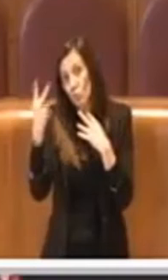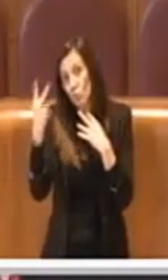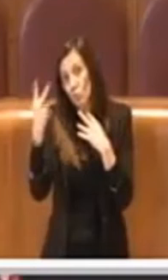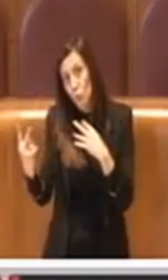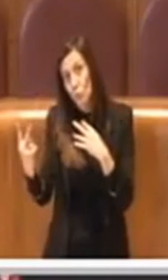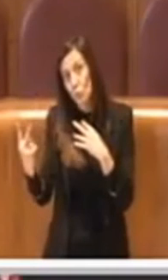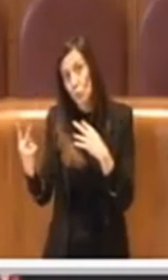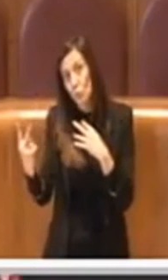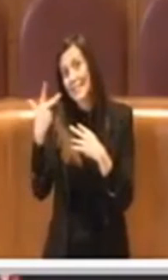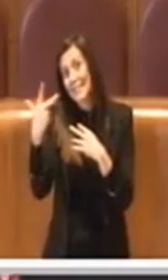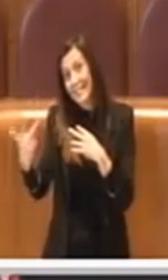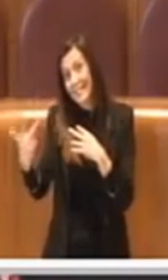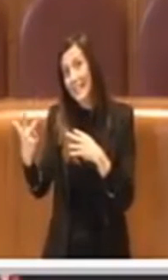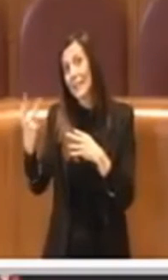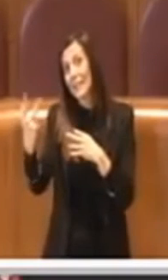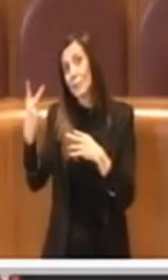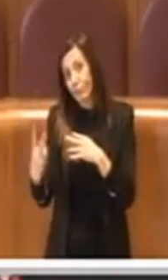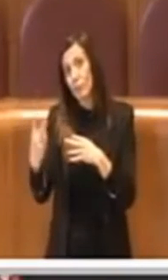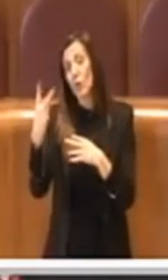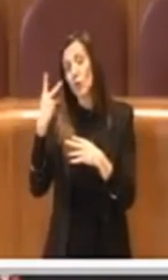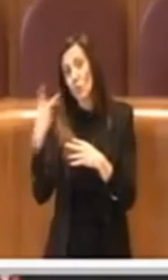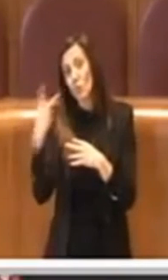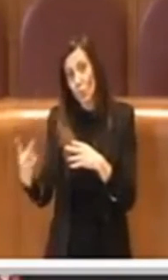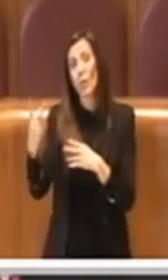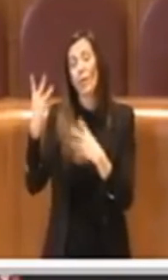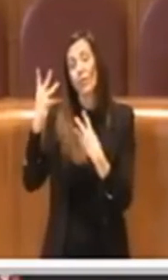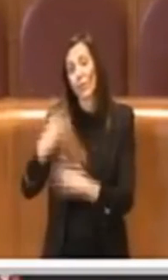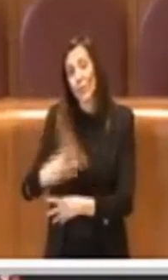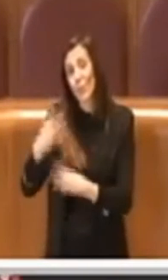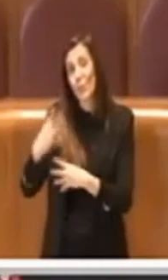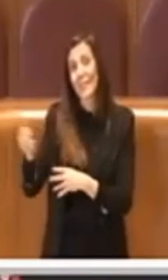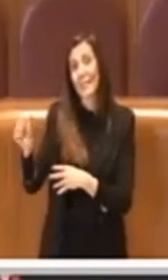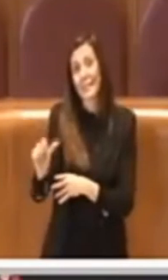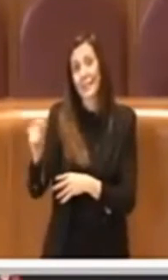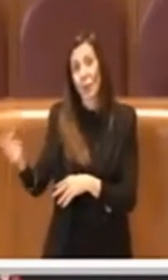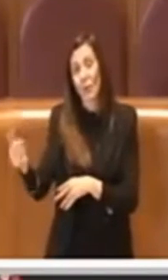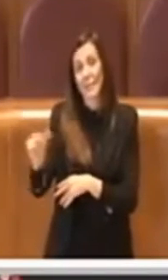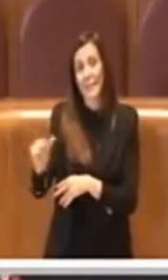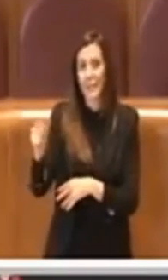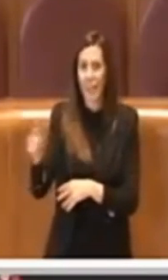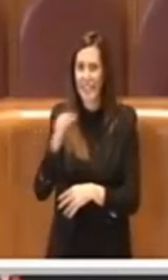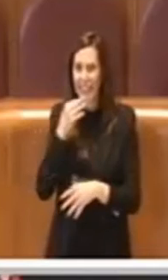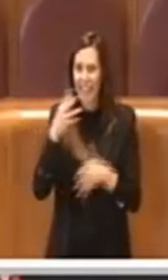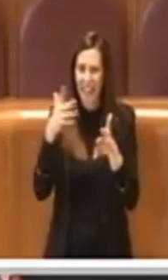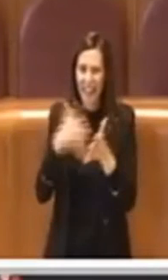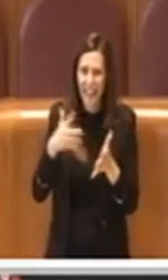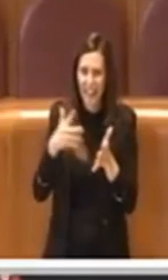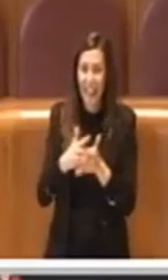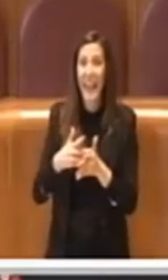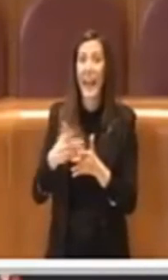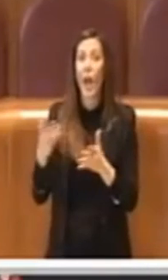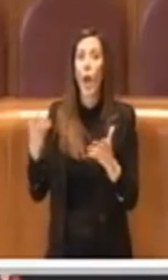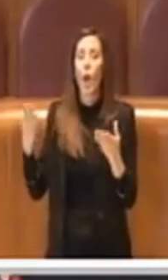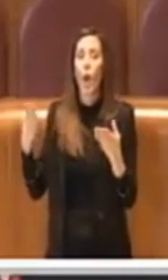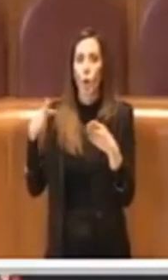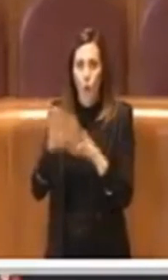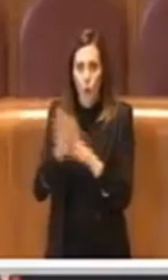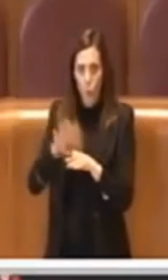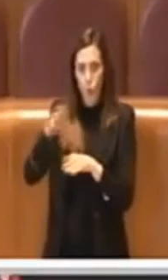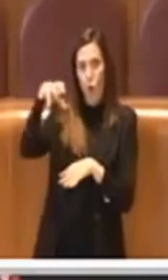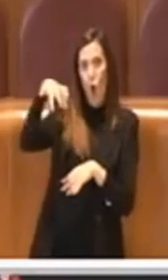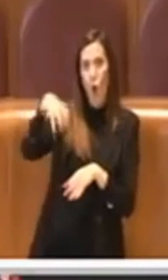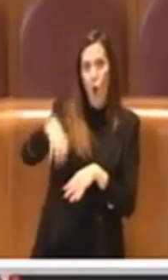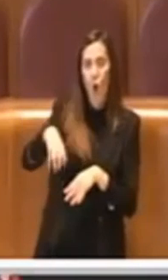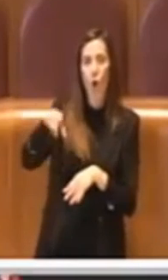sforzo enorme per gestire la situazione, peraltro è stata chiusa anche la discarica di Colleferro con